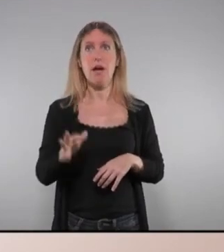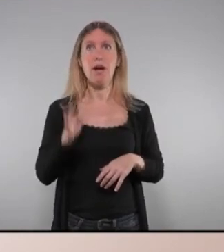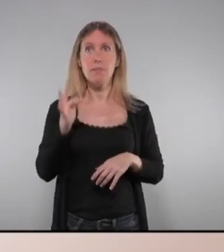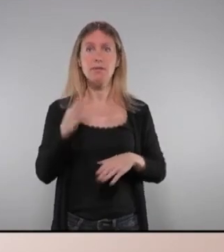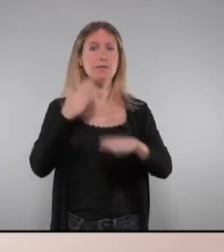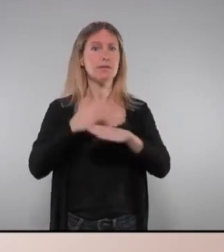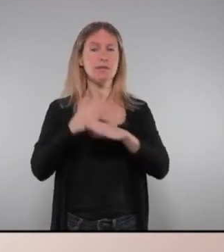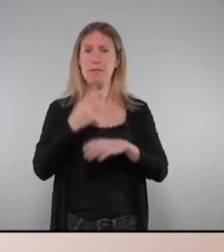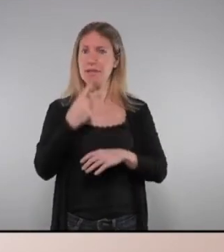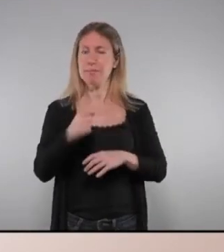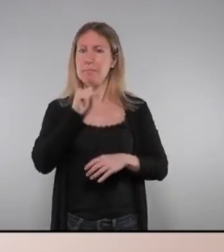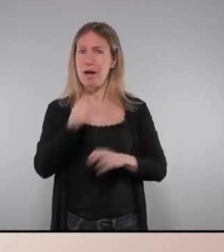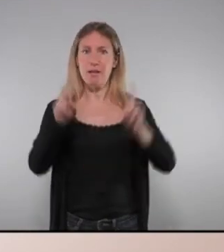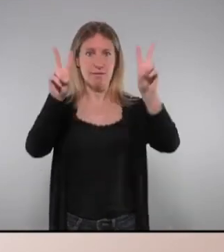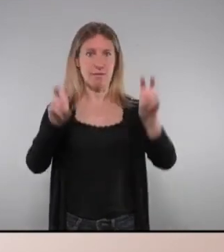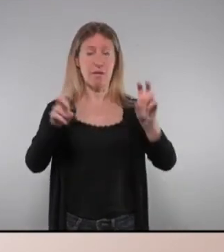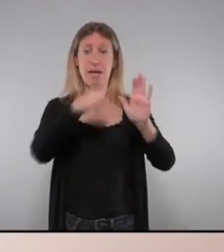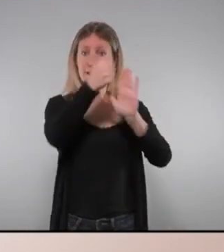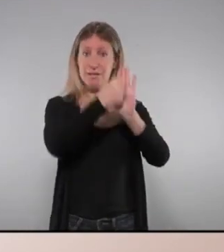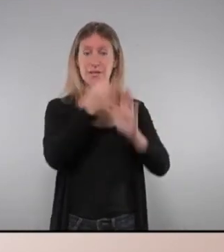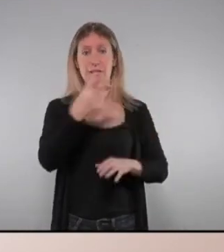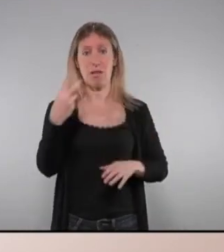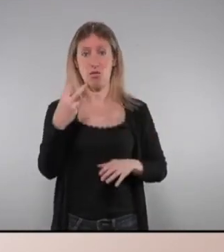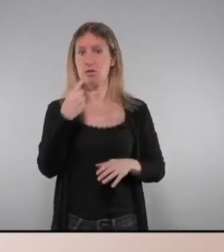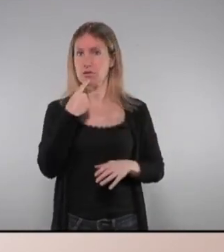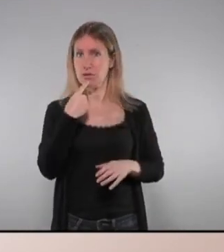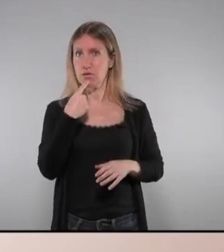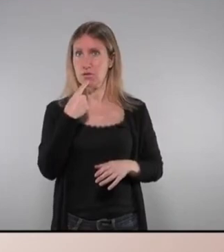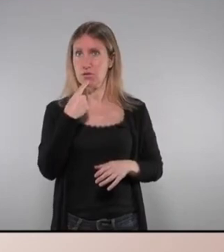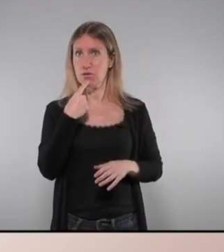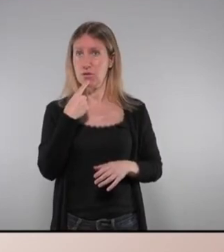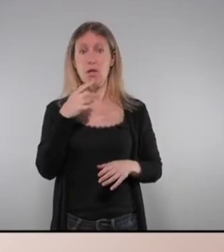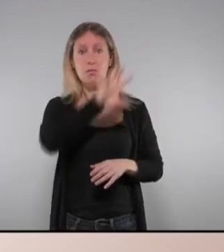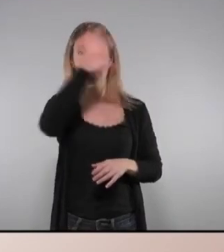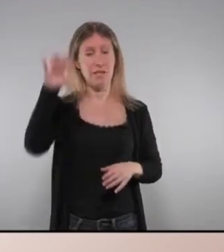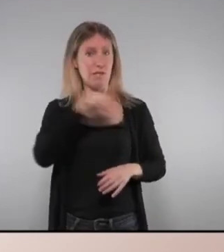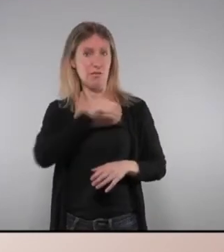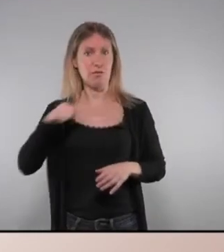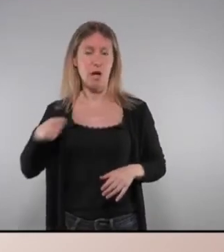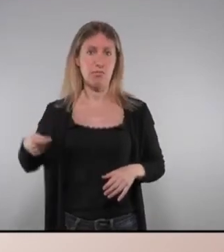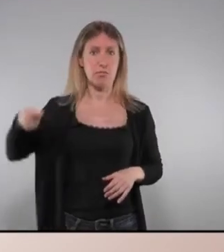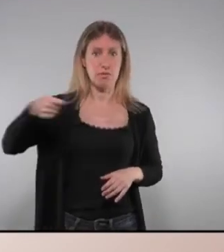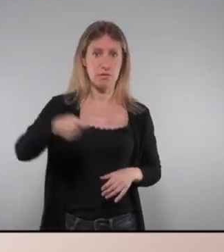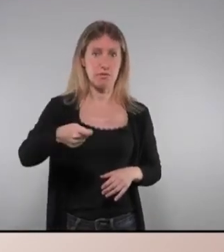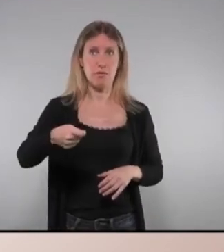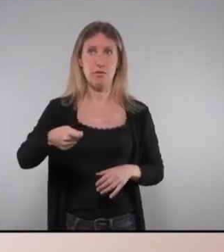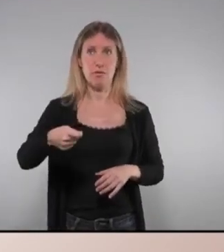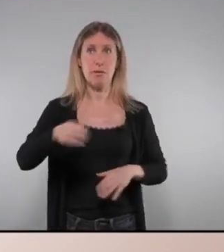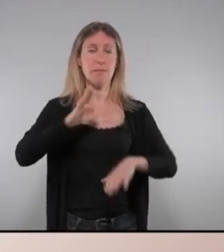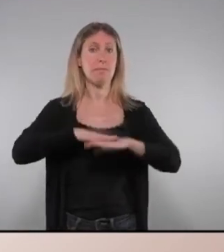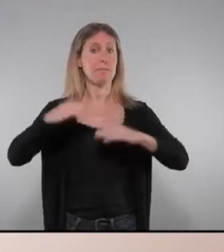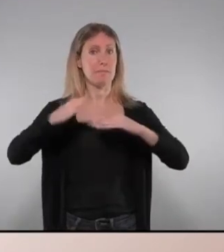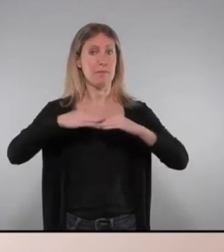malament el tema l'article 32 el que diu és l'aportació entre les comunitats autònomes ha de ser per cada any com a